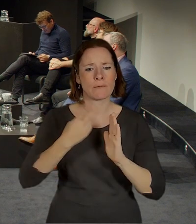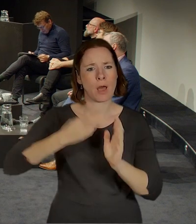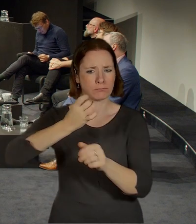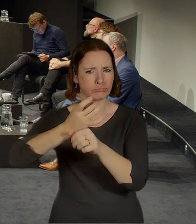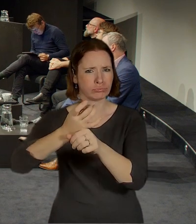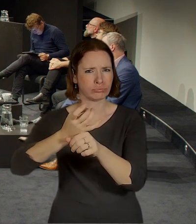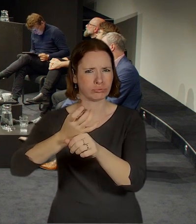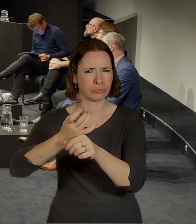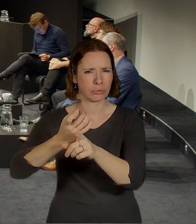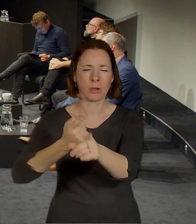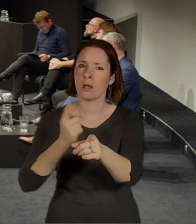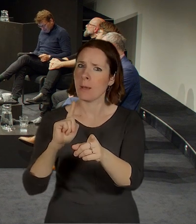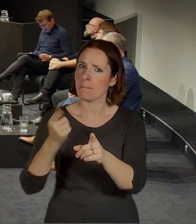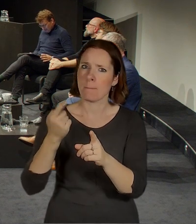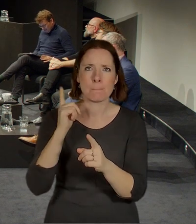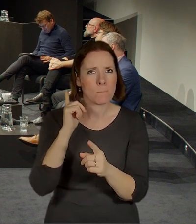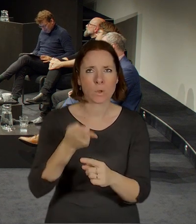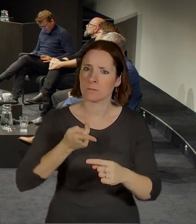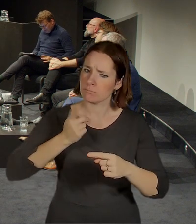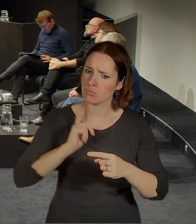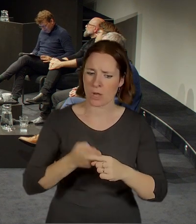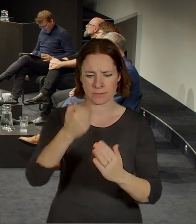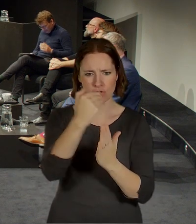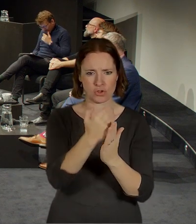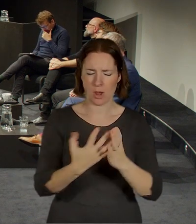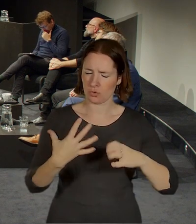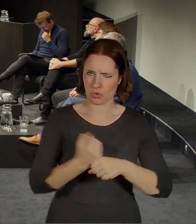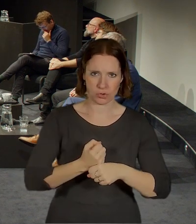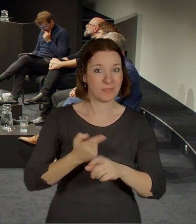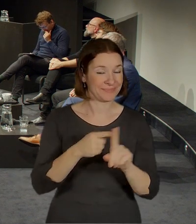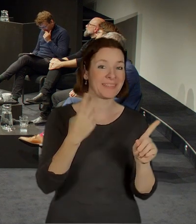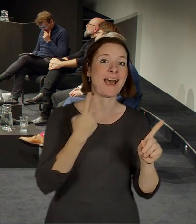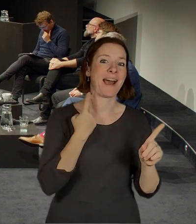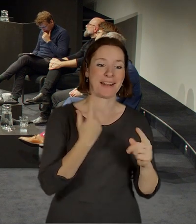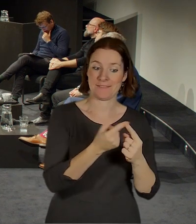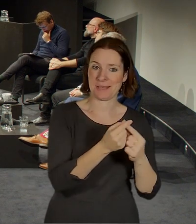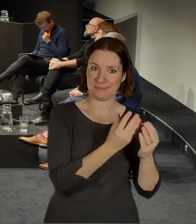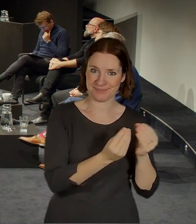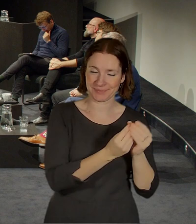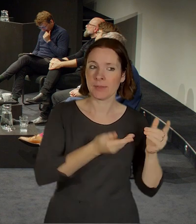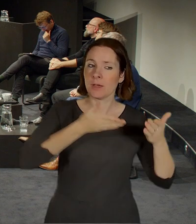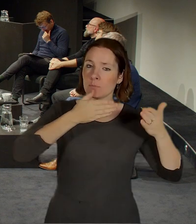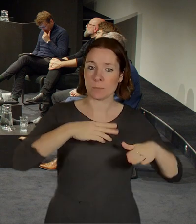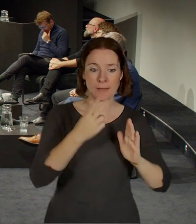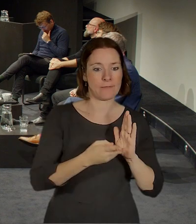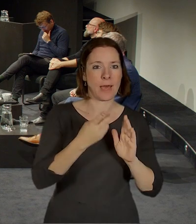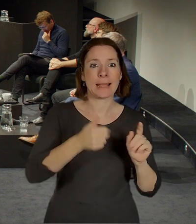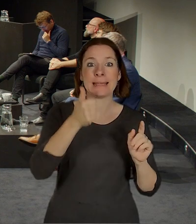jezdit absolutně přesně. dokonce v Anglii jsem slyšel takový vtip, že když vlak přijede o minutu pozdějic,